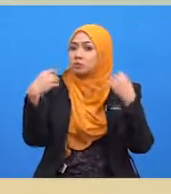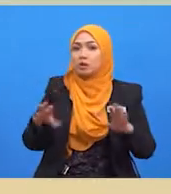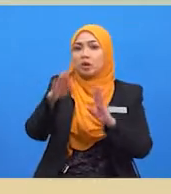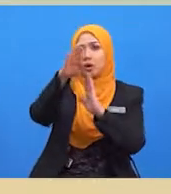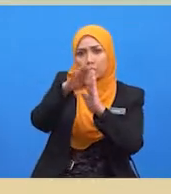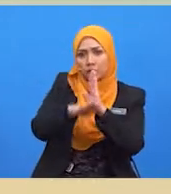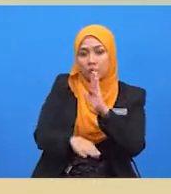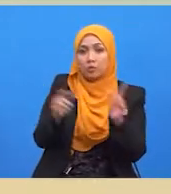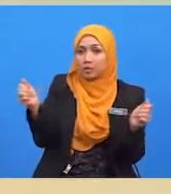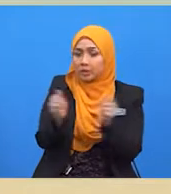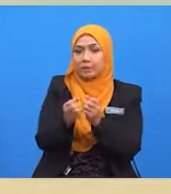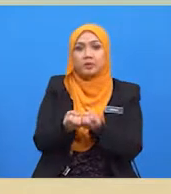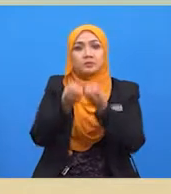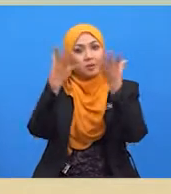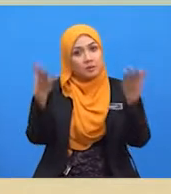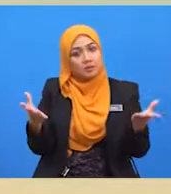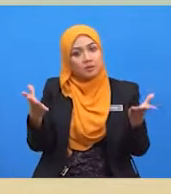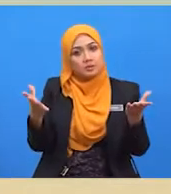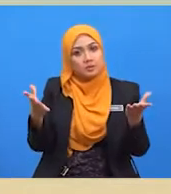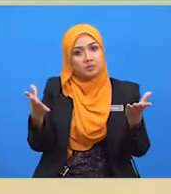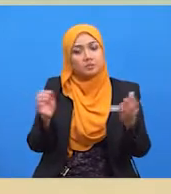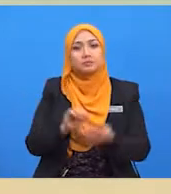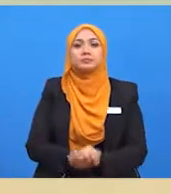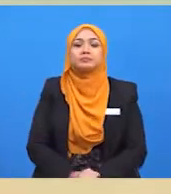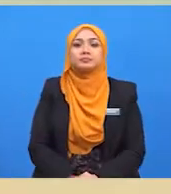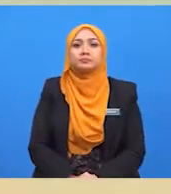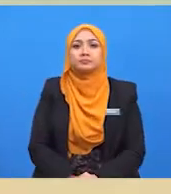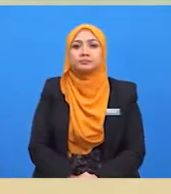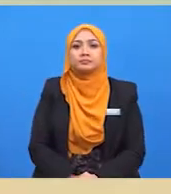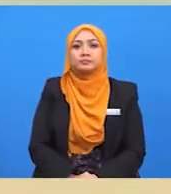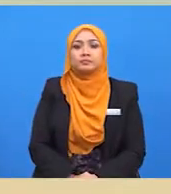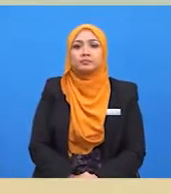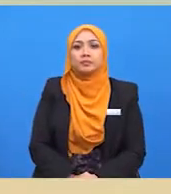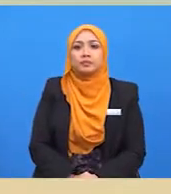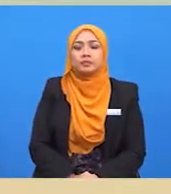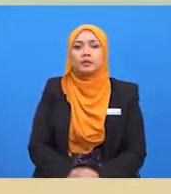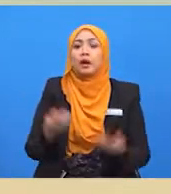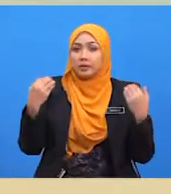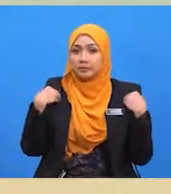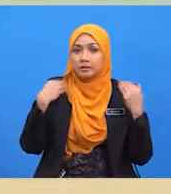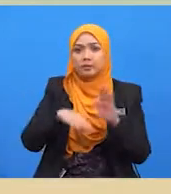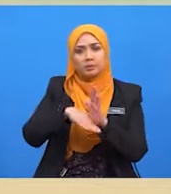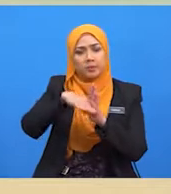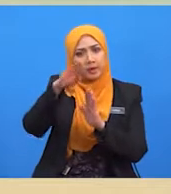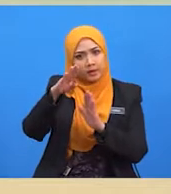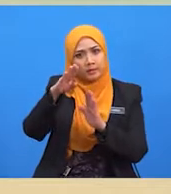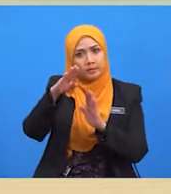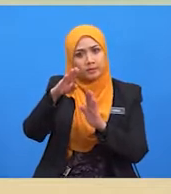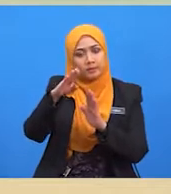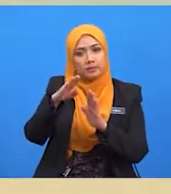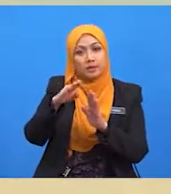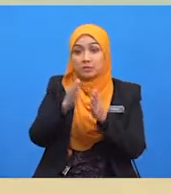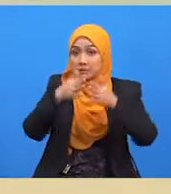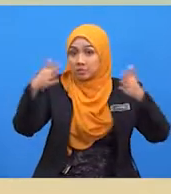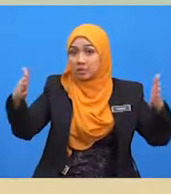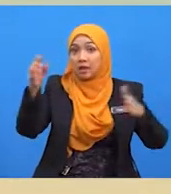pelajar memandangkan lebihan permintaan kereta sebesar Q1 Q4 dipenuhi